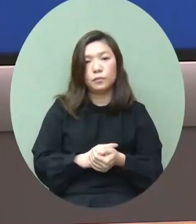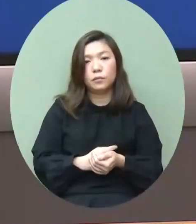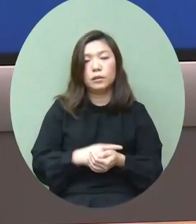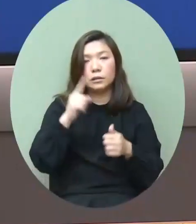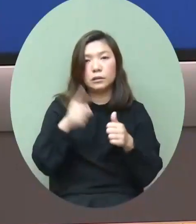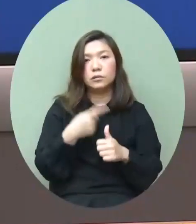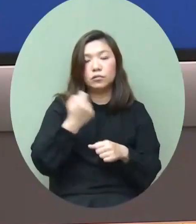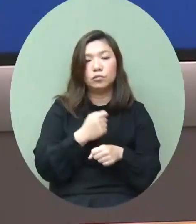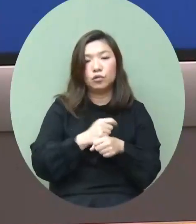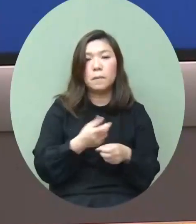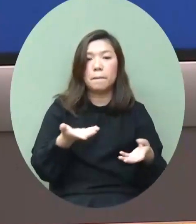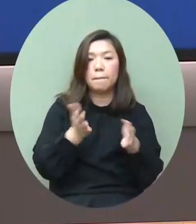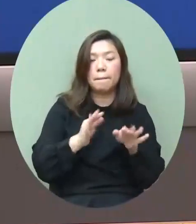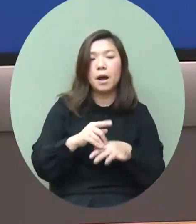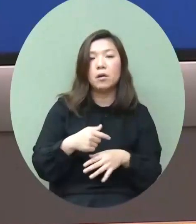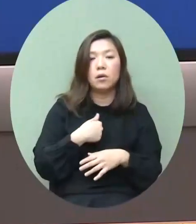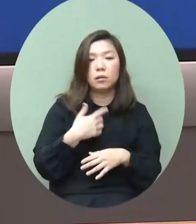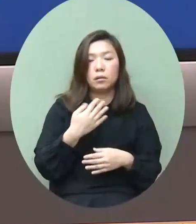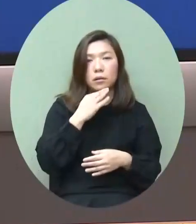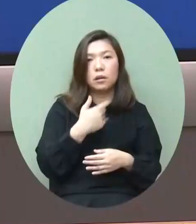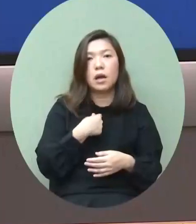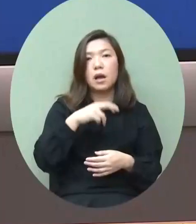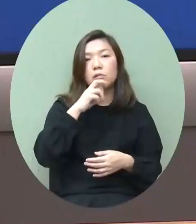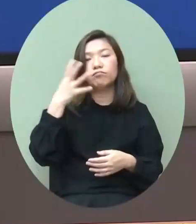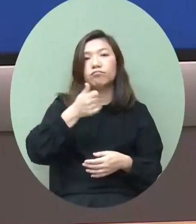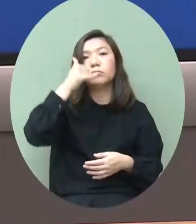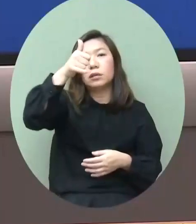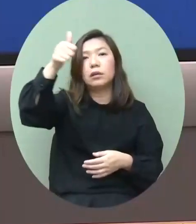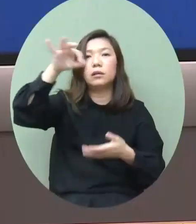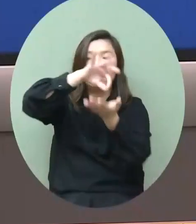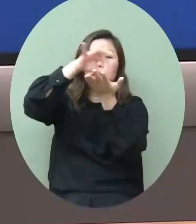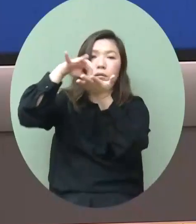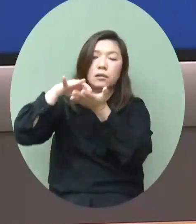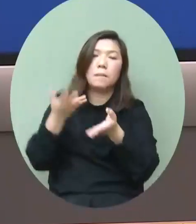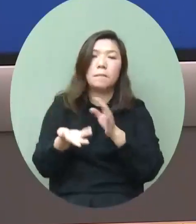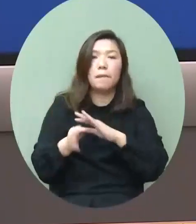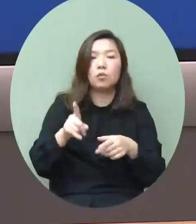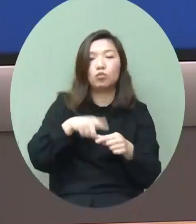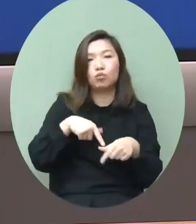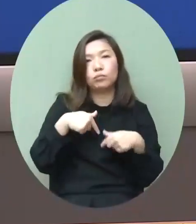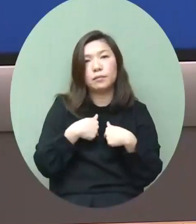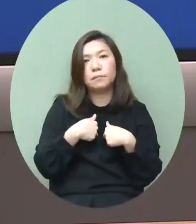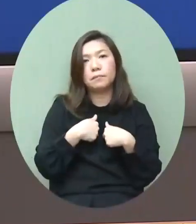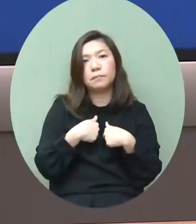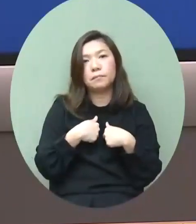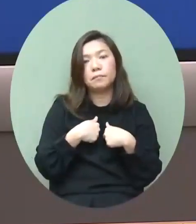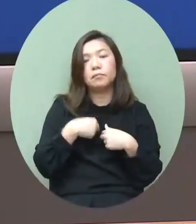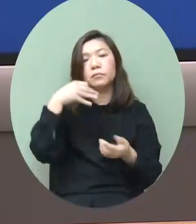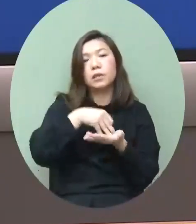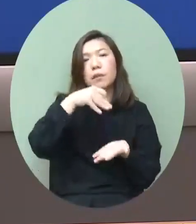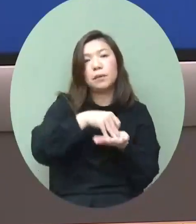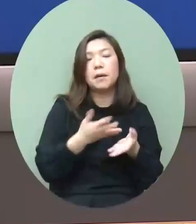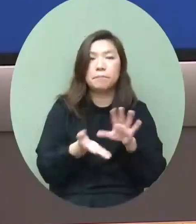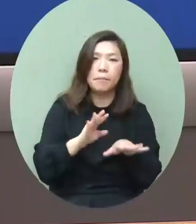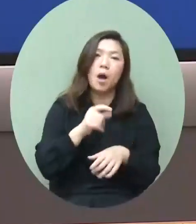裝本人稍後下午連同我的司局長都會去不同的包裝的中心參與這個